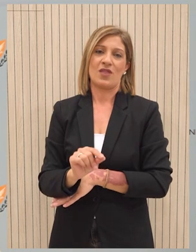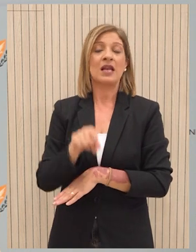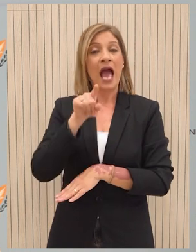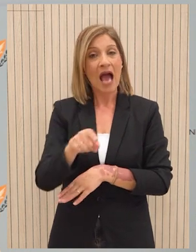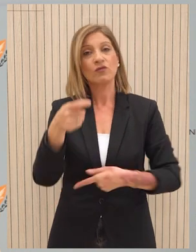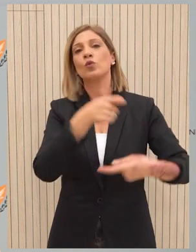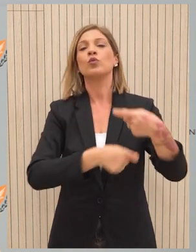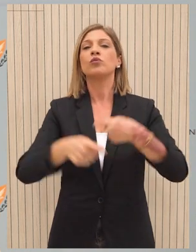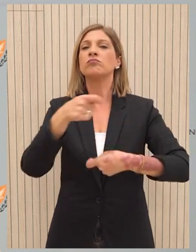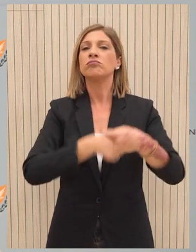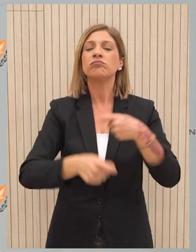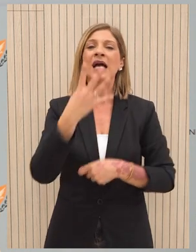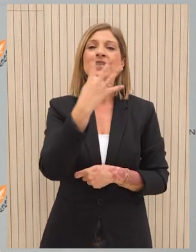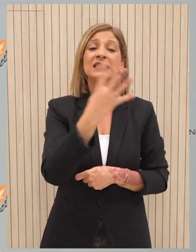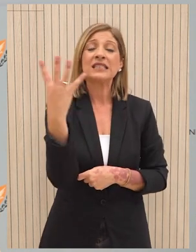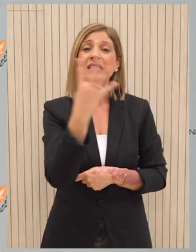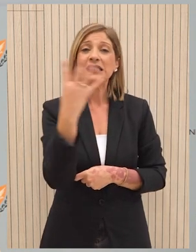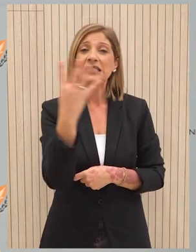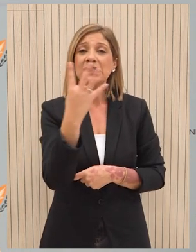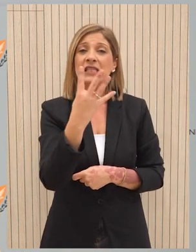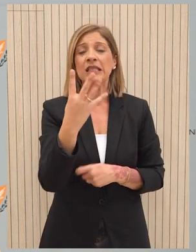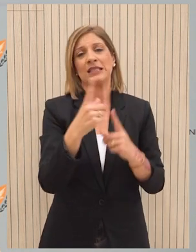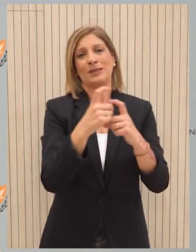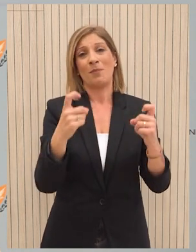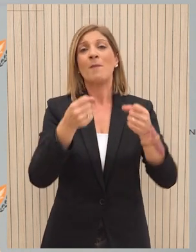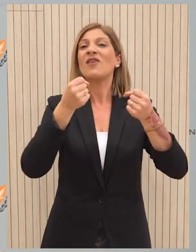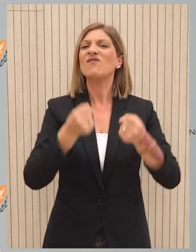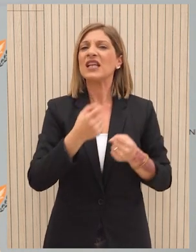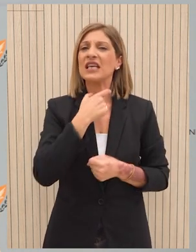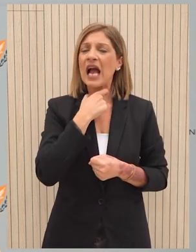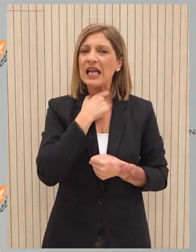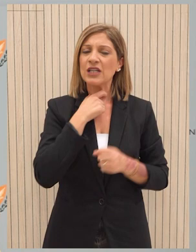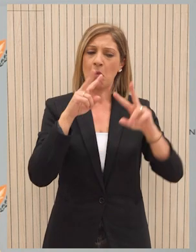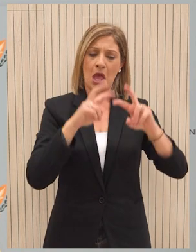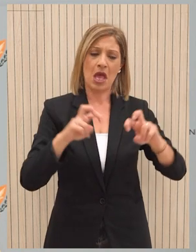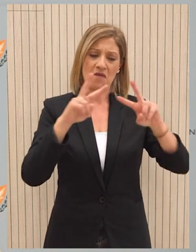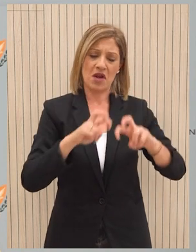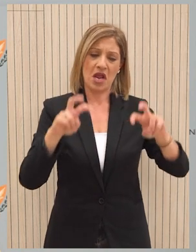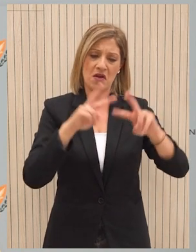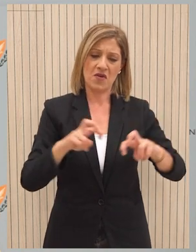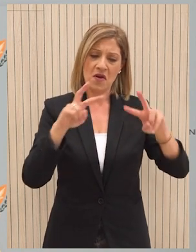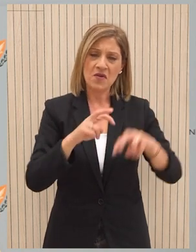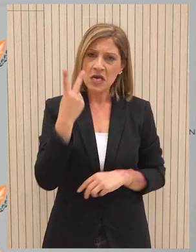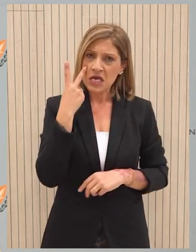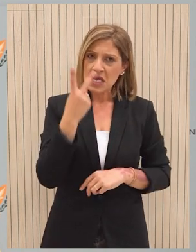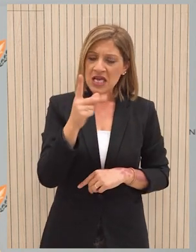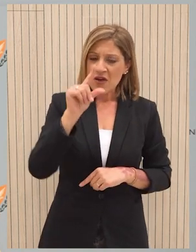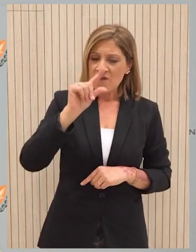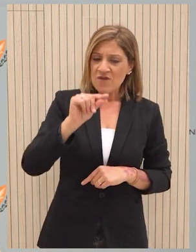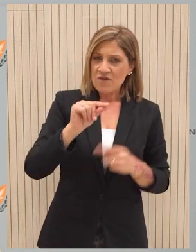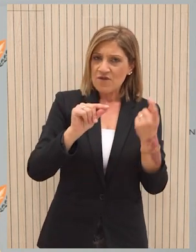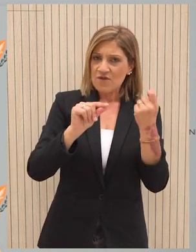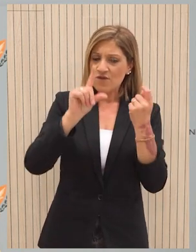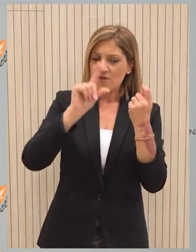εικονική αγορά 44 βασικών καταναλωτικών αγαθών. Από την ελληλόγου έρευνα προέκυψε ότι διαφορές μεταξύ των φθινότερων και